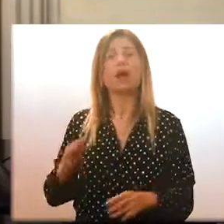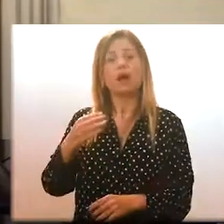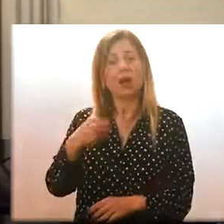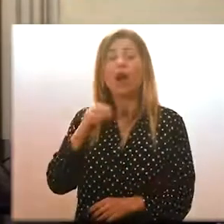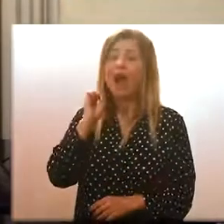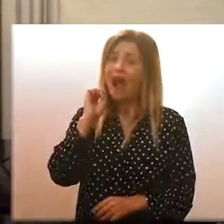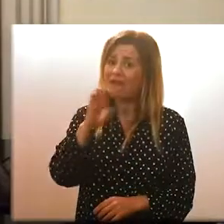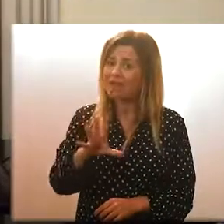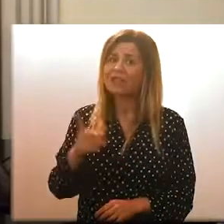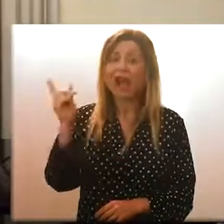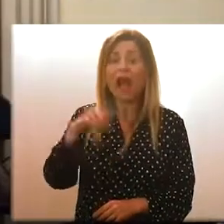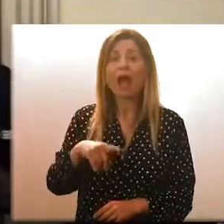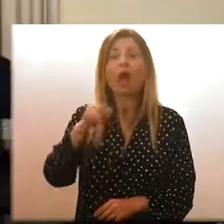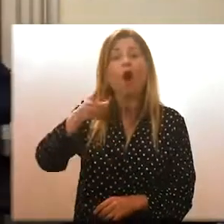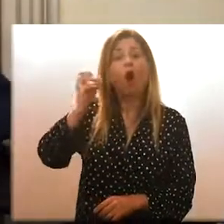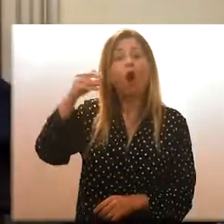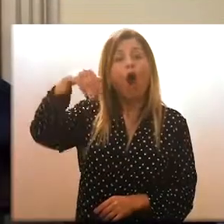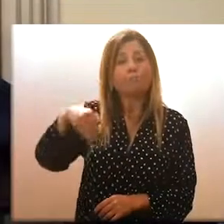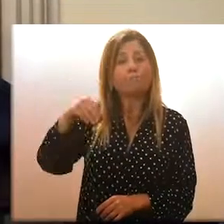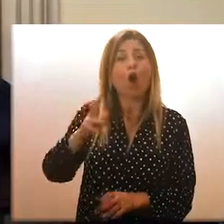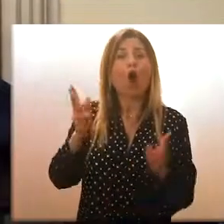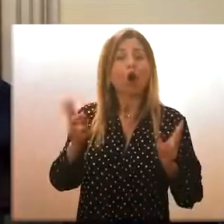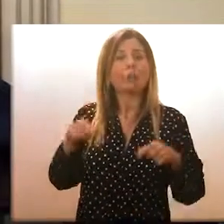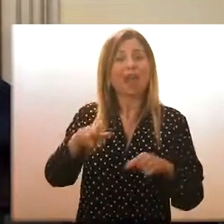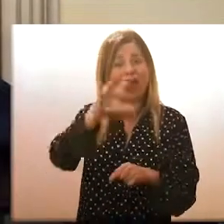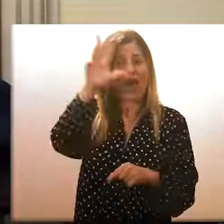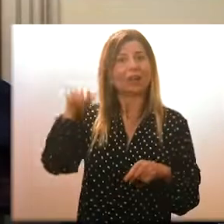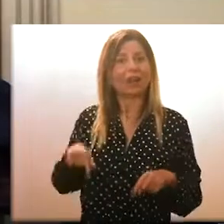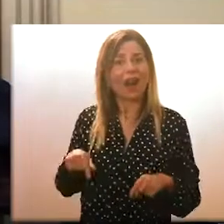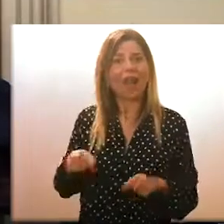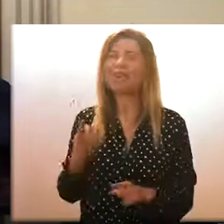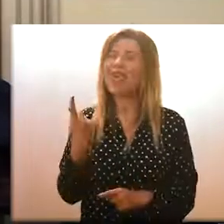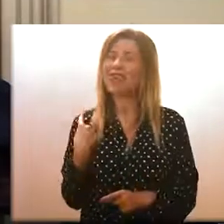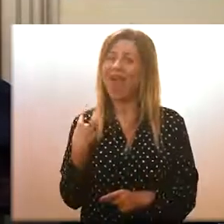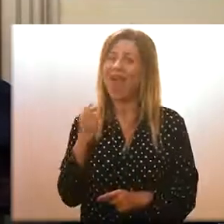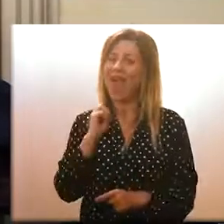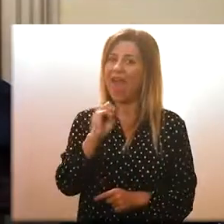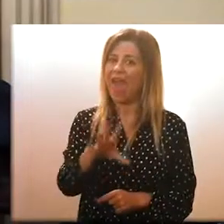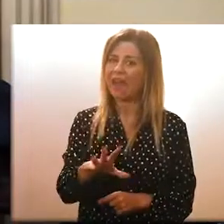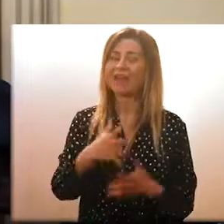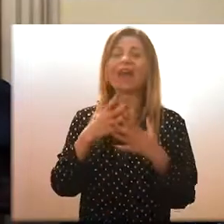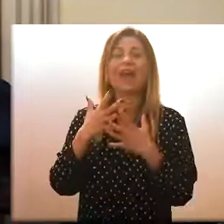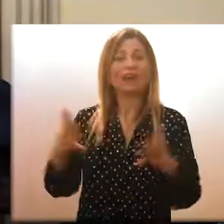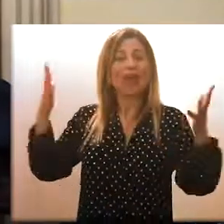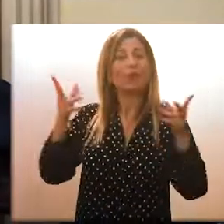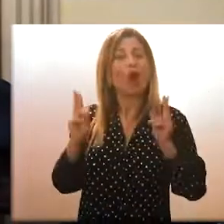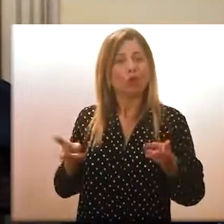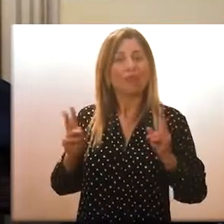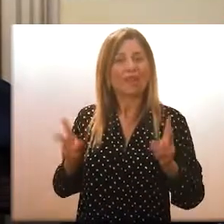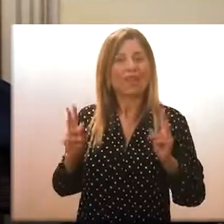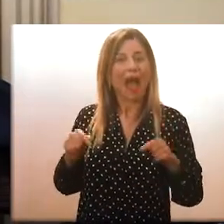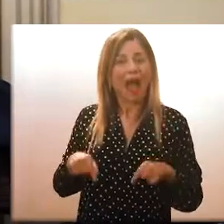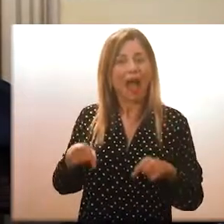anche sui dati del GOM, commentiamoli insieme, anche ieri il bollettino del grande ospedale